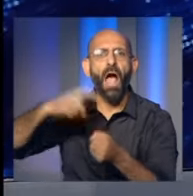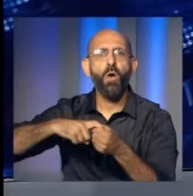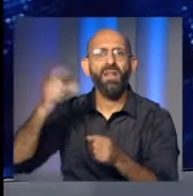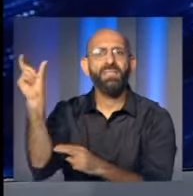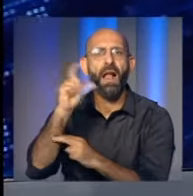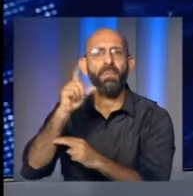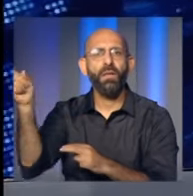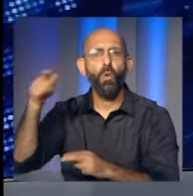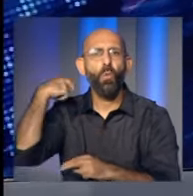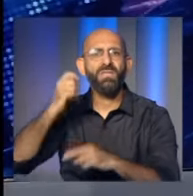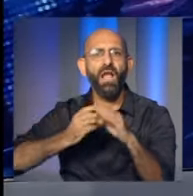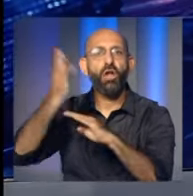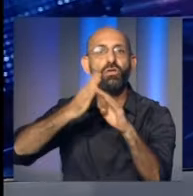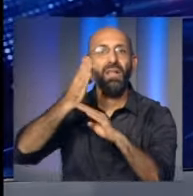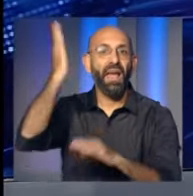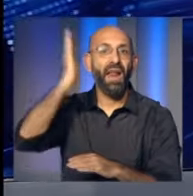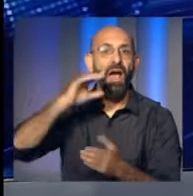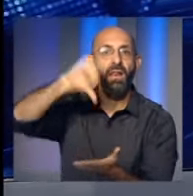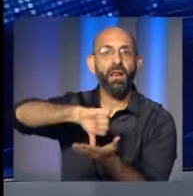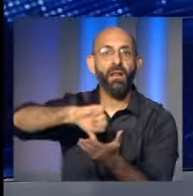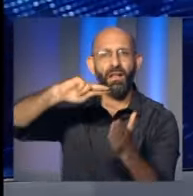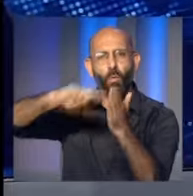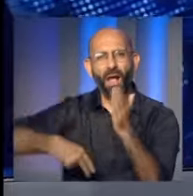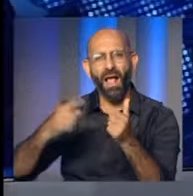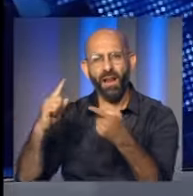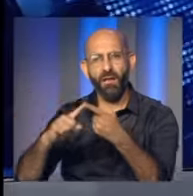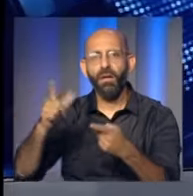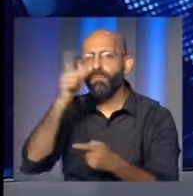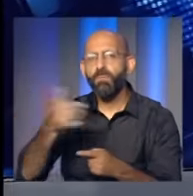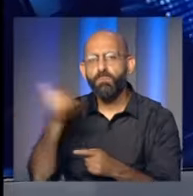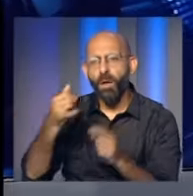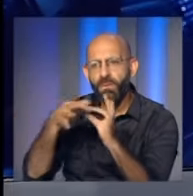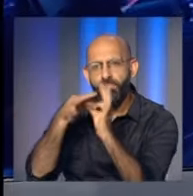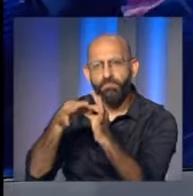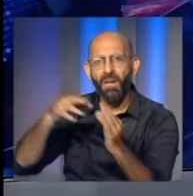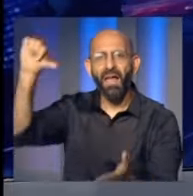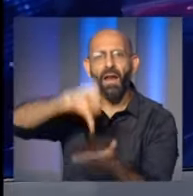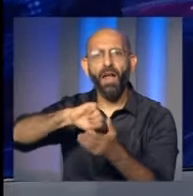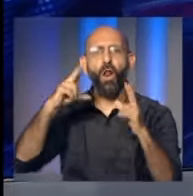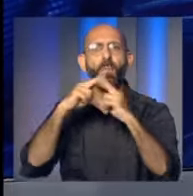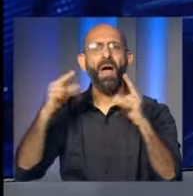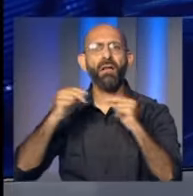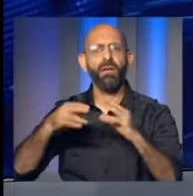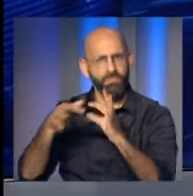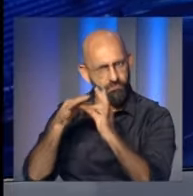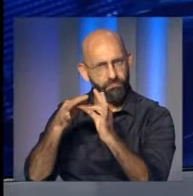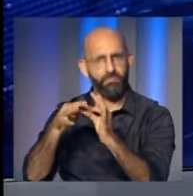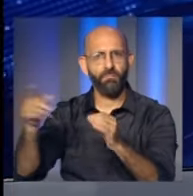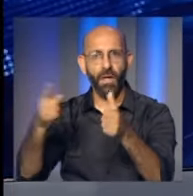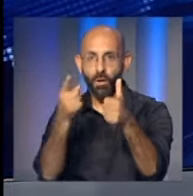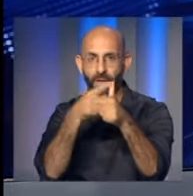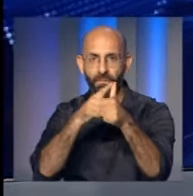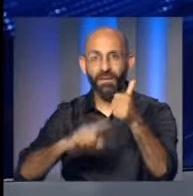الإسلامي وزير الخارجية الإيرانية بالإنابة علي باقر كني العلاقات الوثيقة بين إيران ولبنان مؤشر